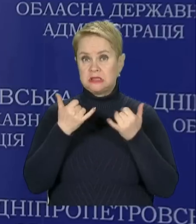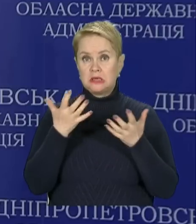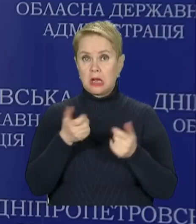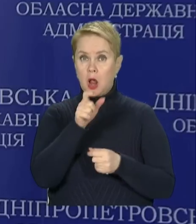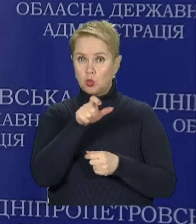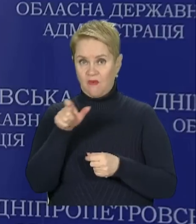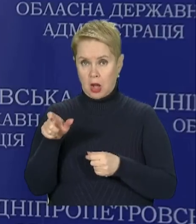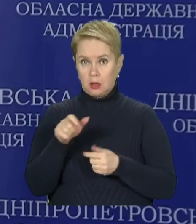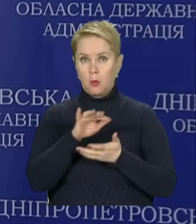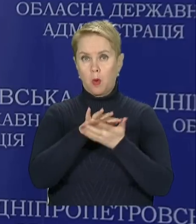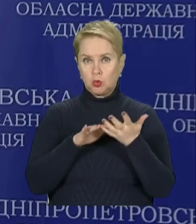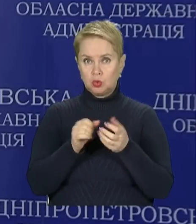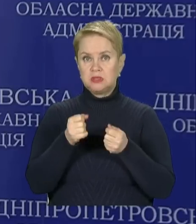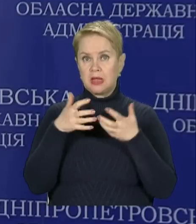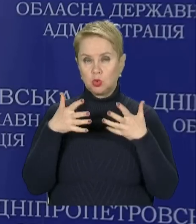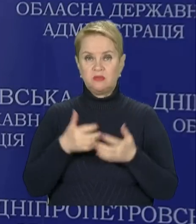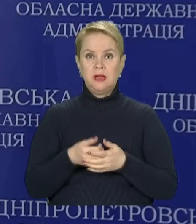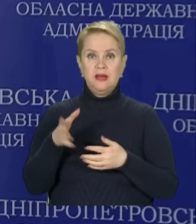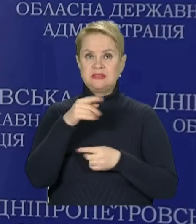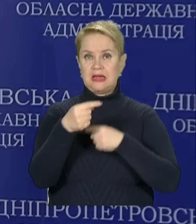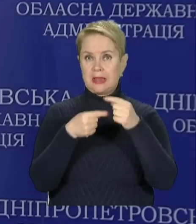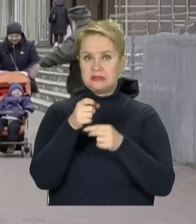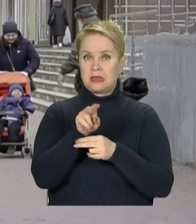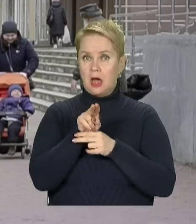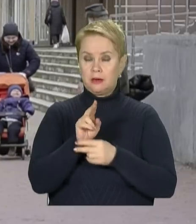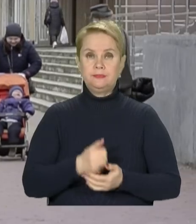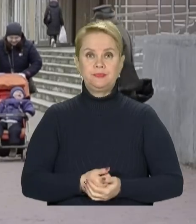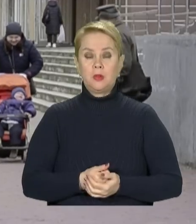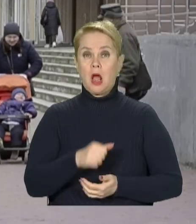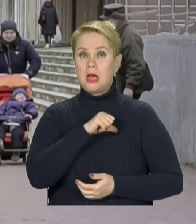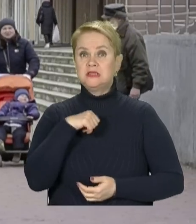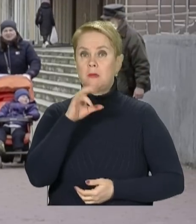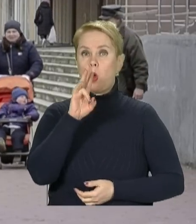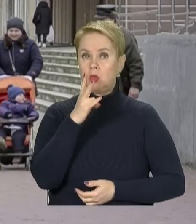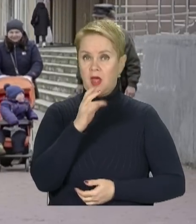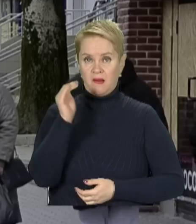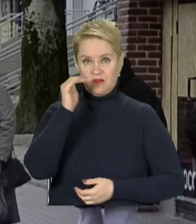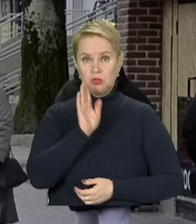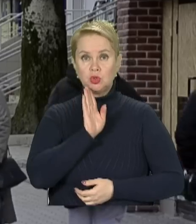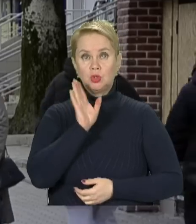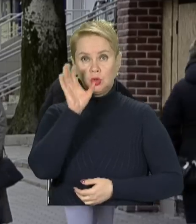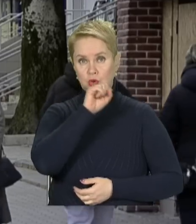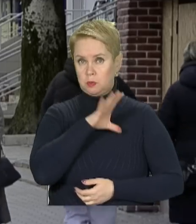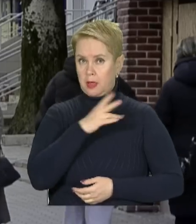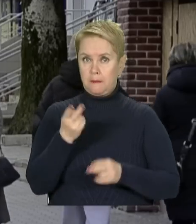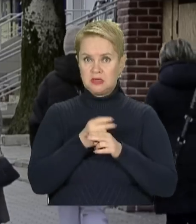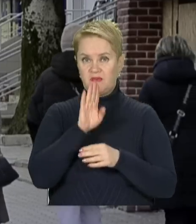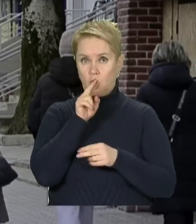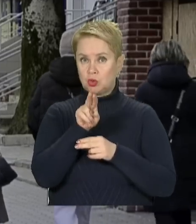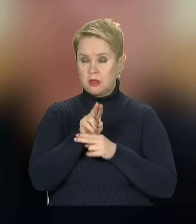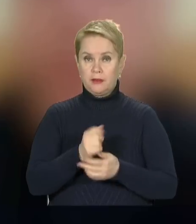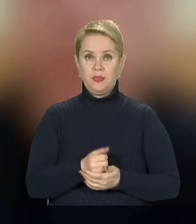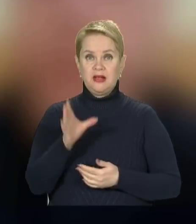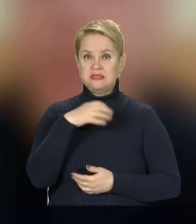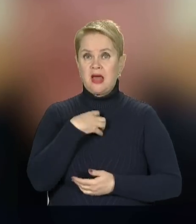рятувальники продовжують з'ясовувати всі наслідки атаки. У самому Нікопилі вечір та ніч минули без ворожих атак.